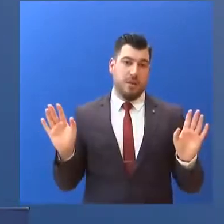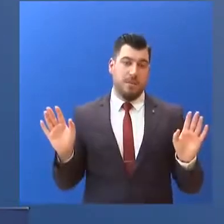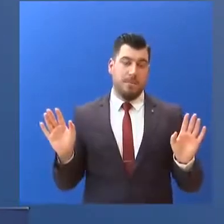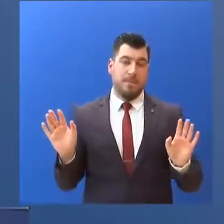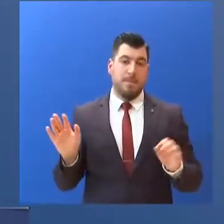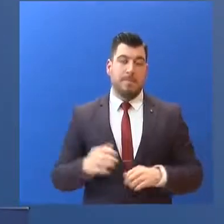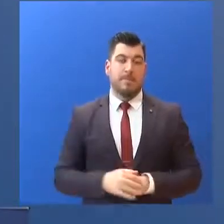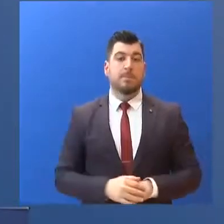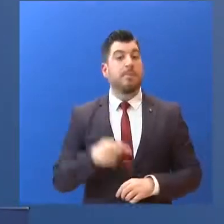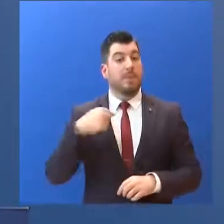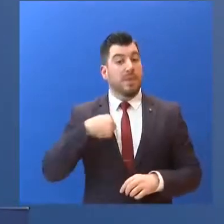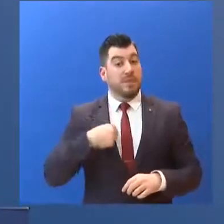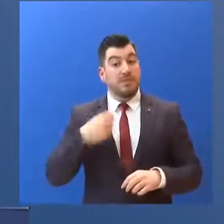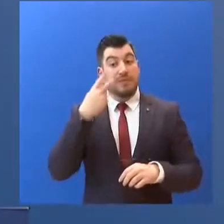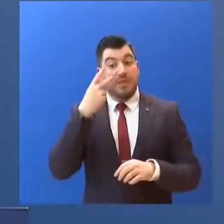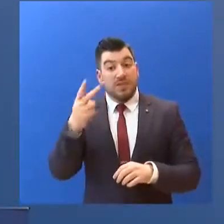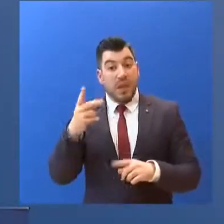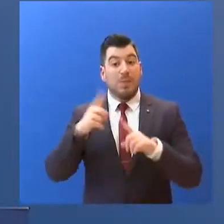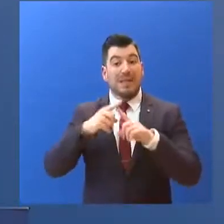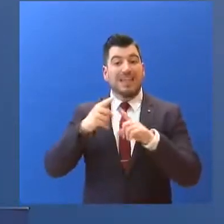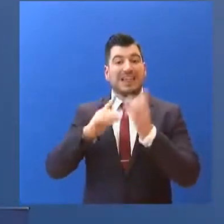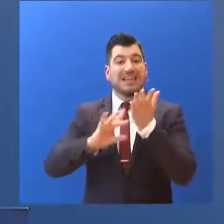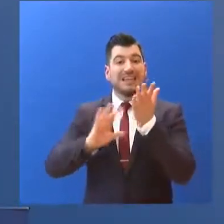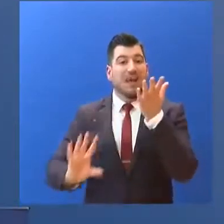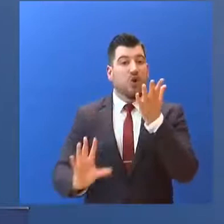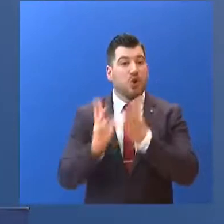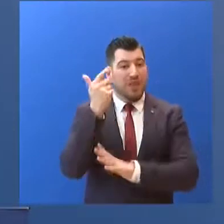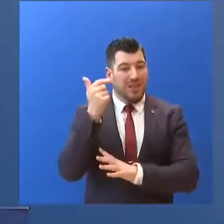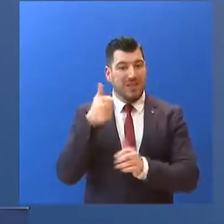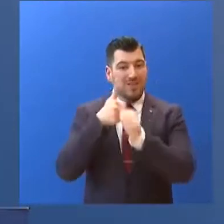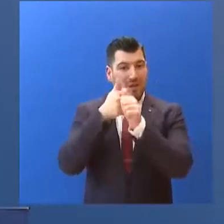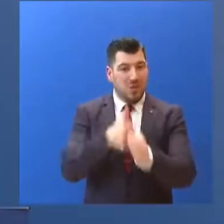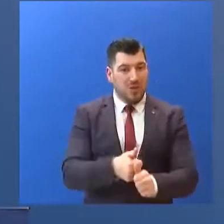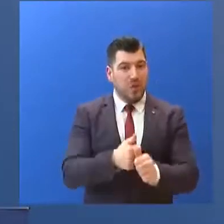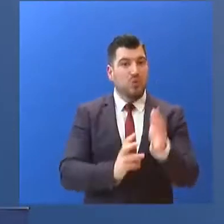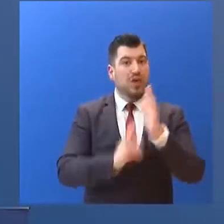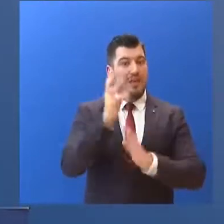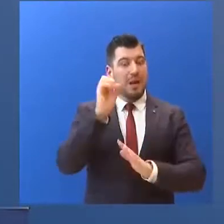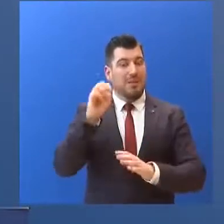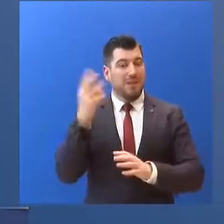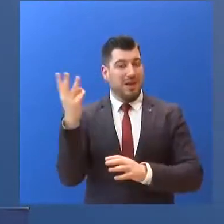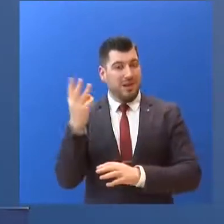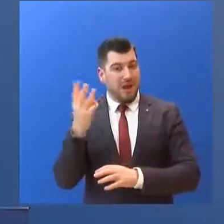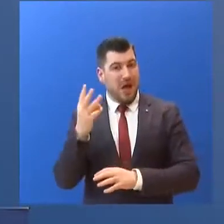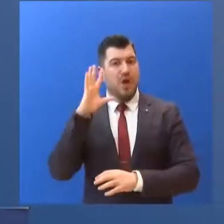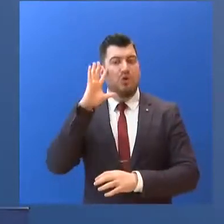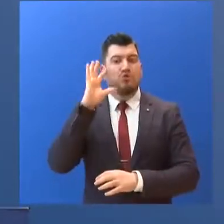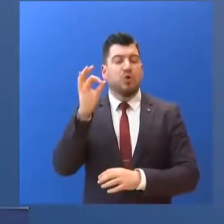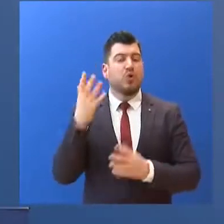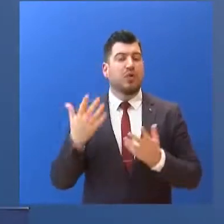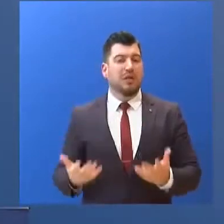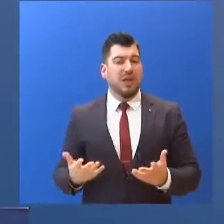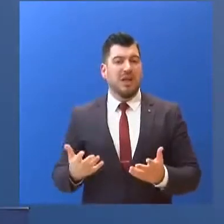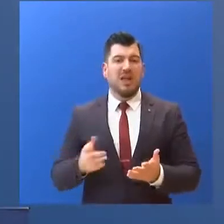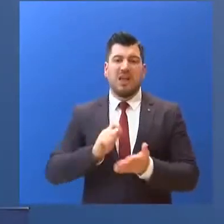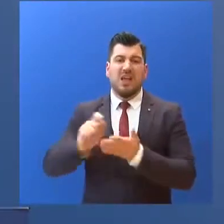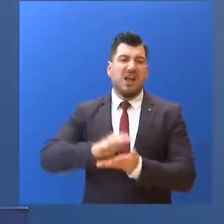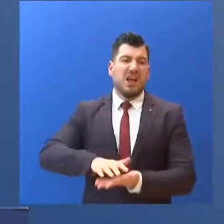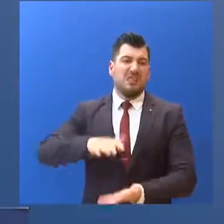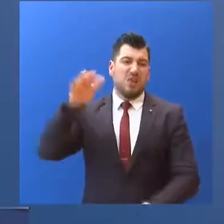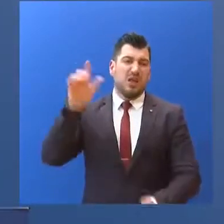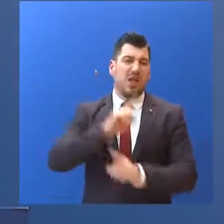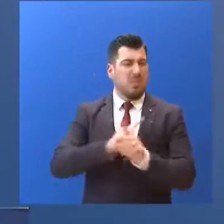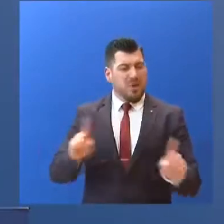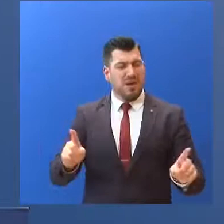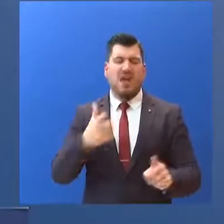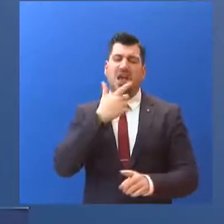Και εξετάζουμε κυρίως τις τεχνολογικές εφαρμογές... το 13-0-33... ώστε να αποφύγουμε και την άσκοπη... γραφιοκρατία ή την κατασταθήκηση... που